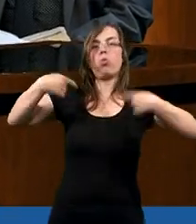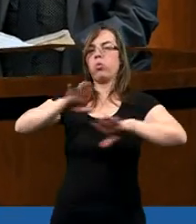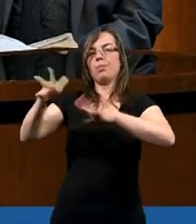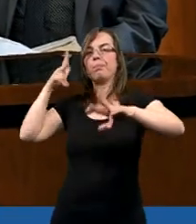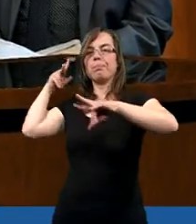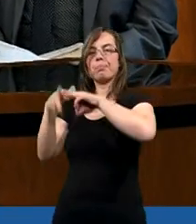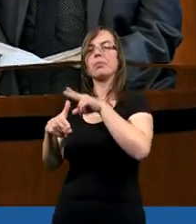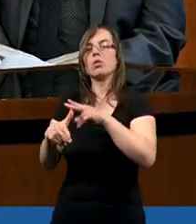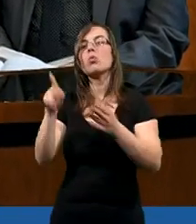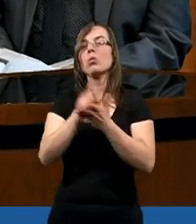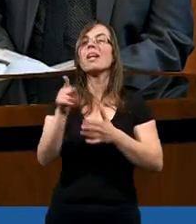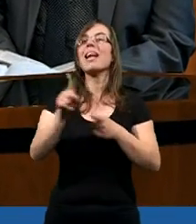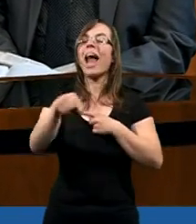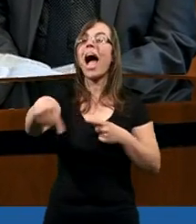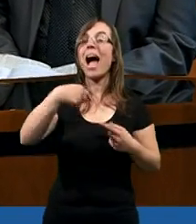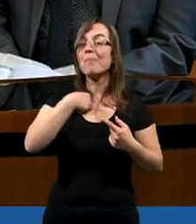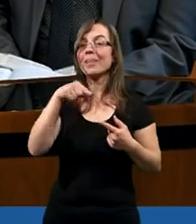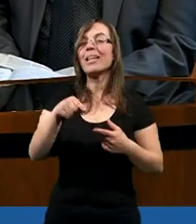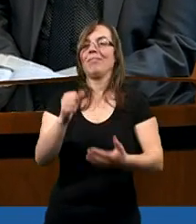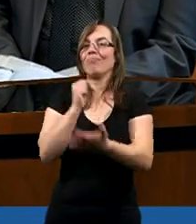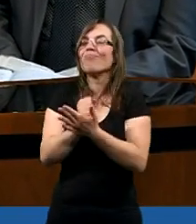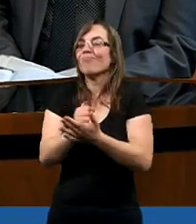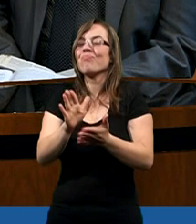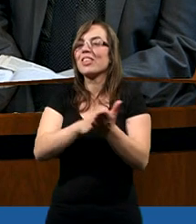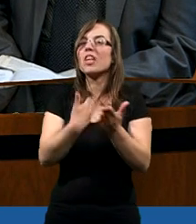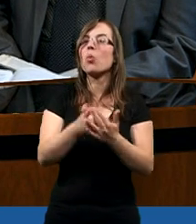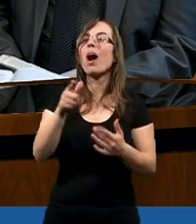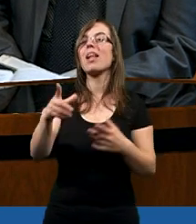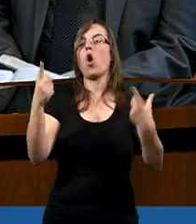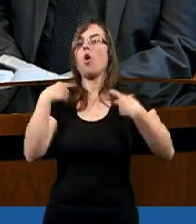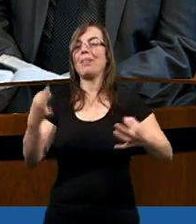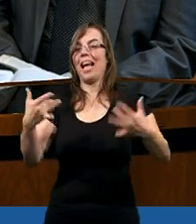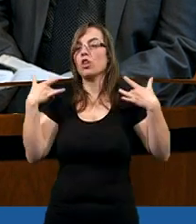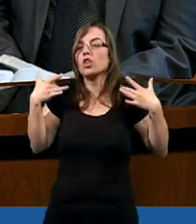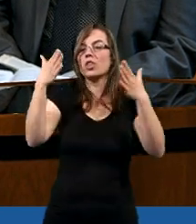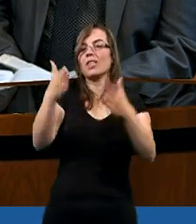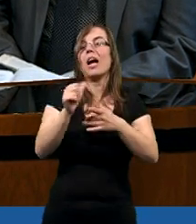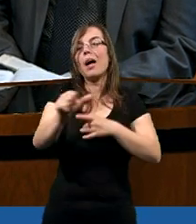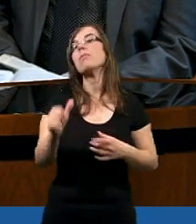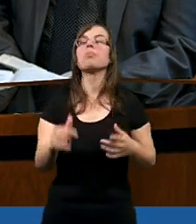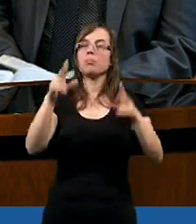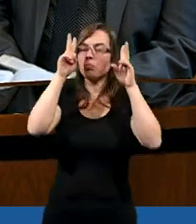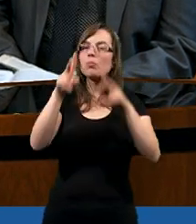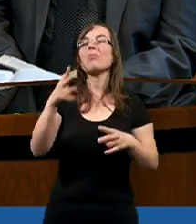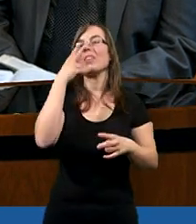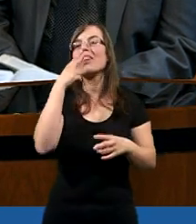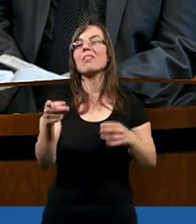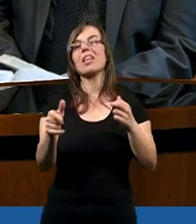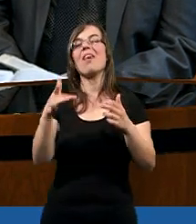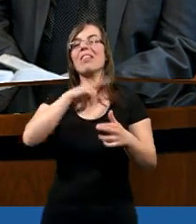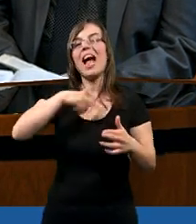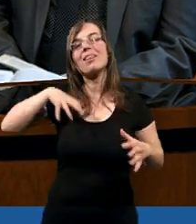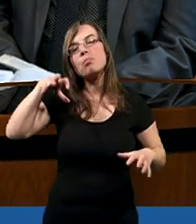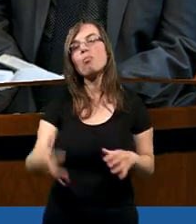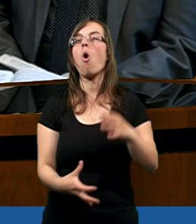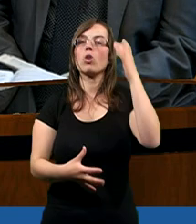zapaliła. Dla mnie to jest konkretny przykład, bo to jest osoby, która żyje teraz. Znamy ją, bo ona